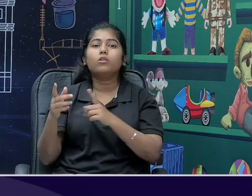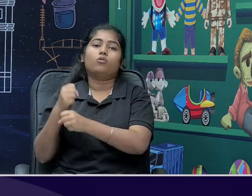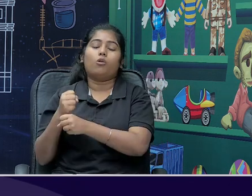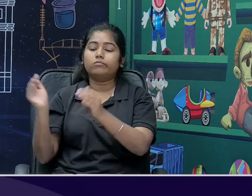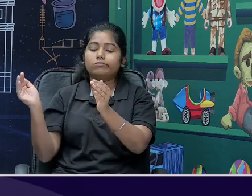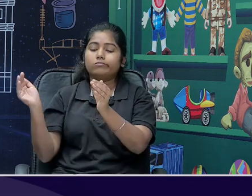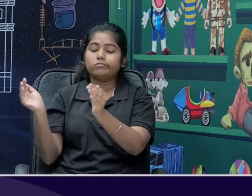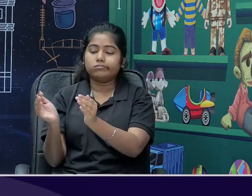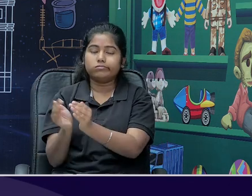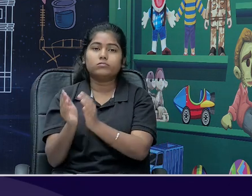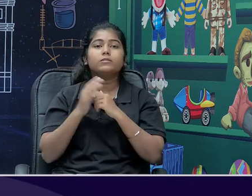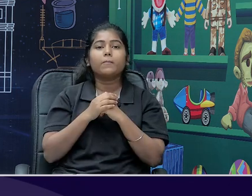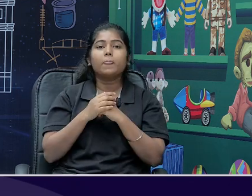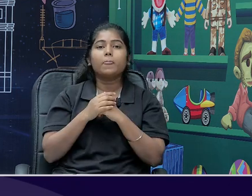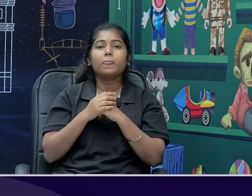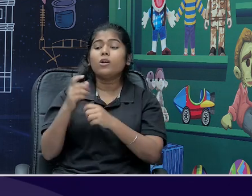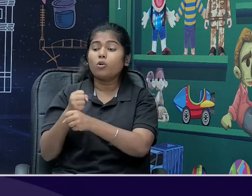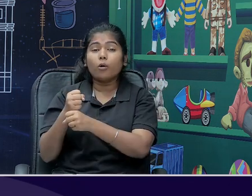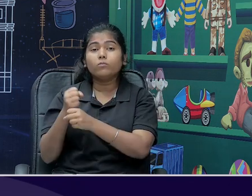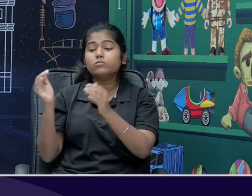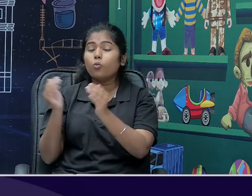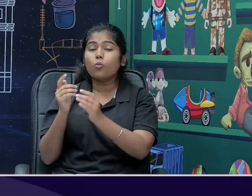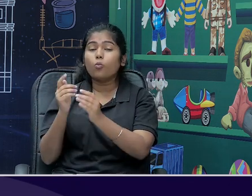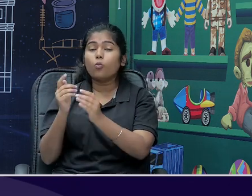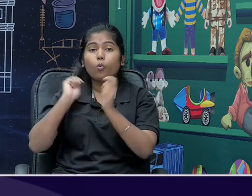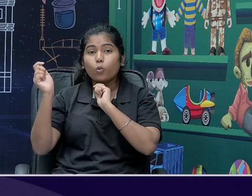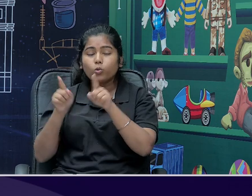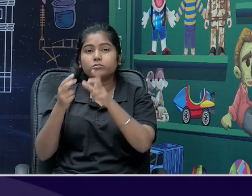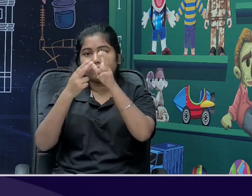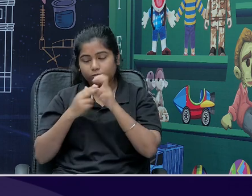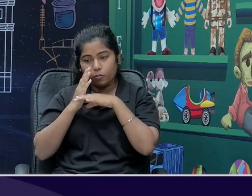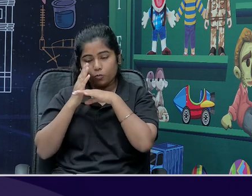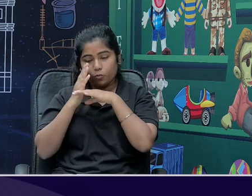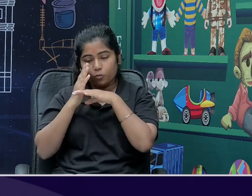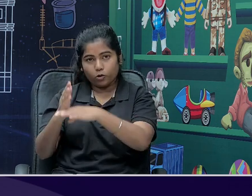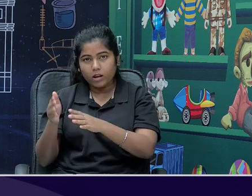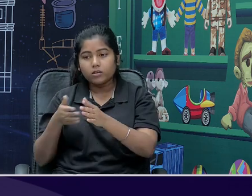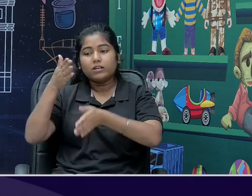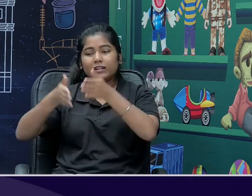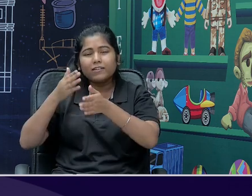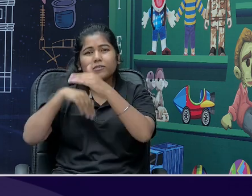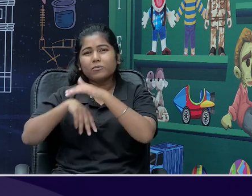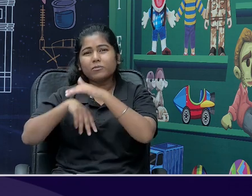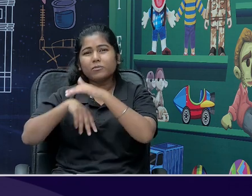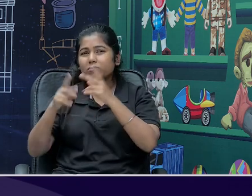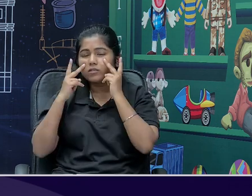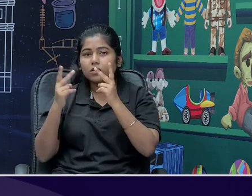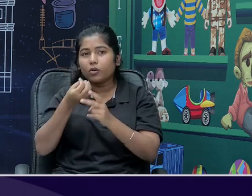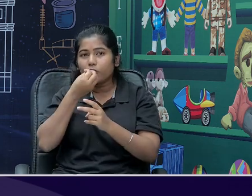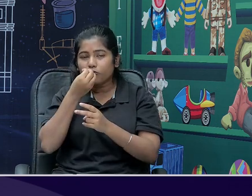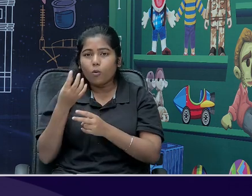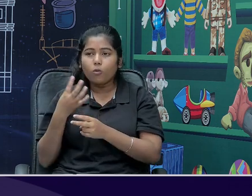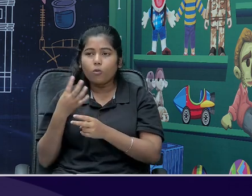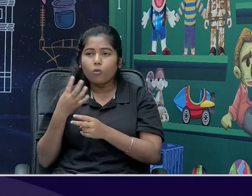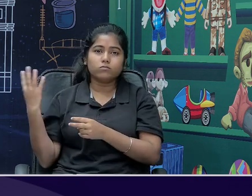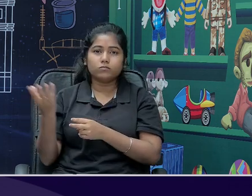है, जहां matters of national security है, जैसे defense, railways में हम देखेंगे की catering, railway की जो food and